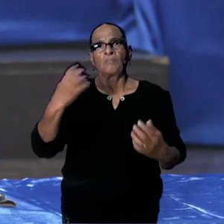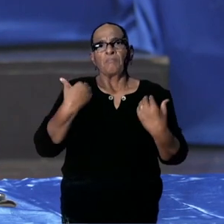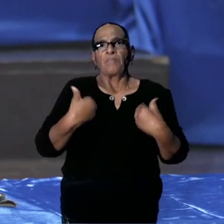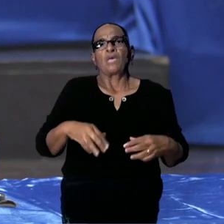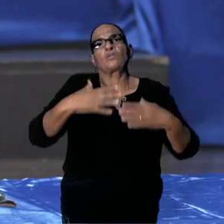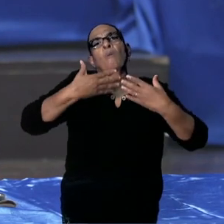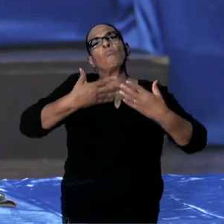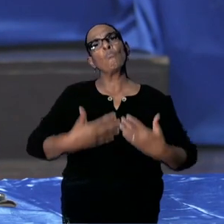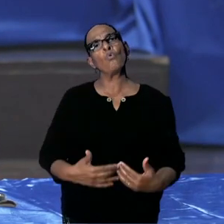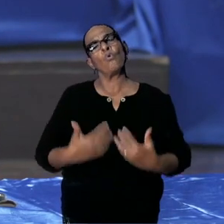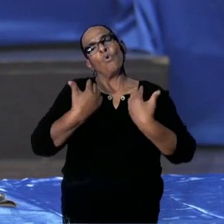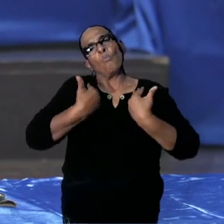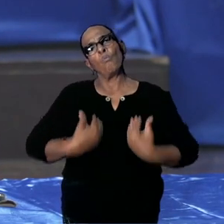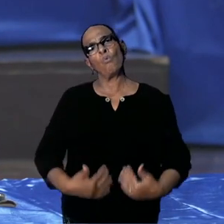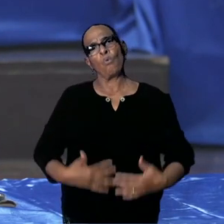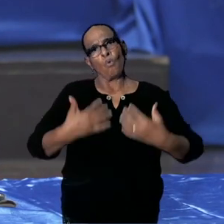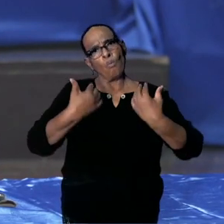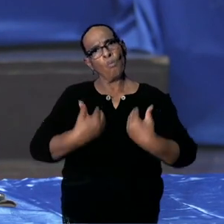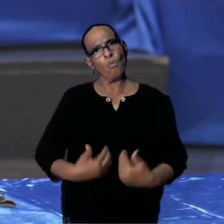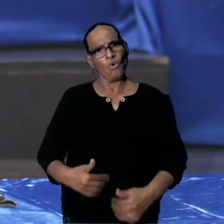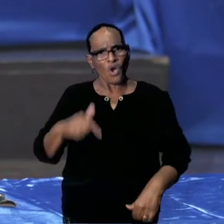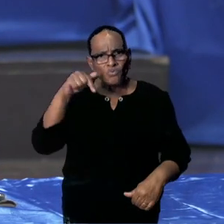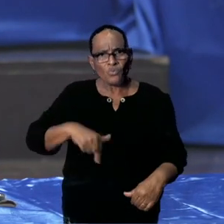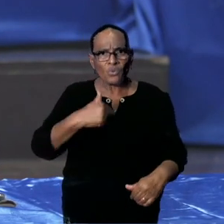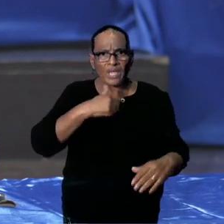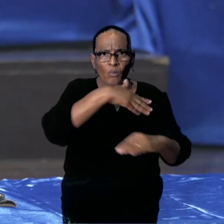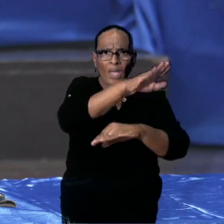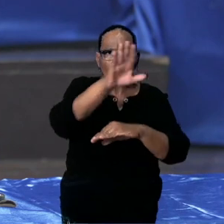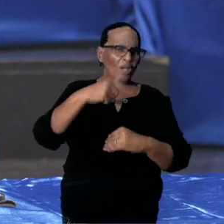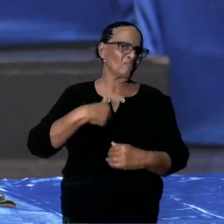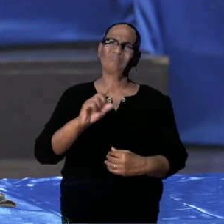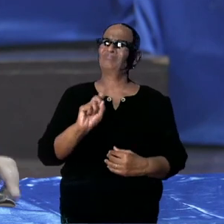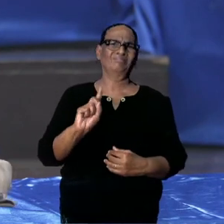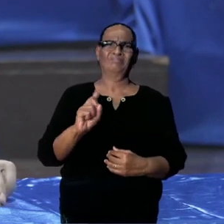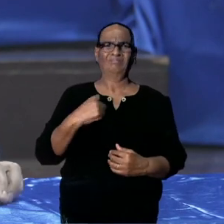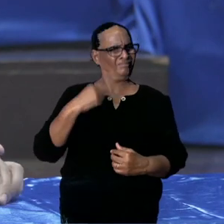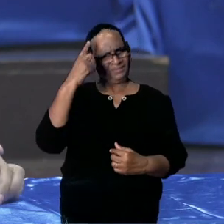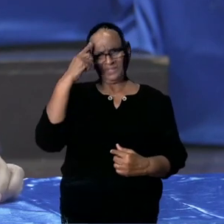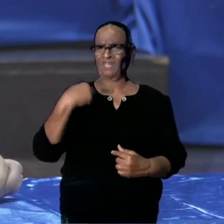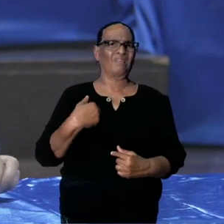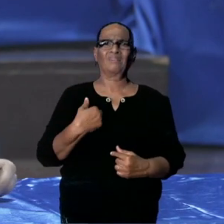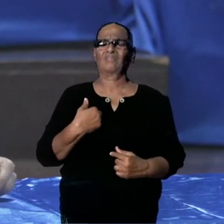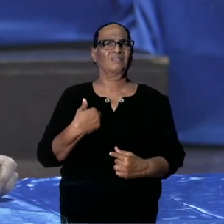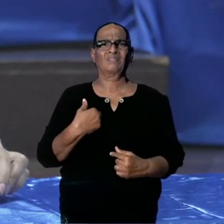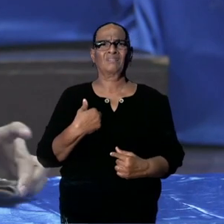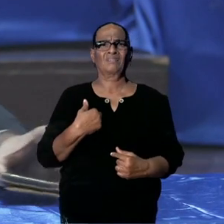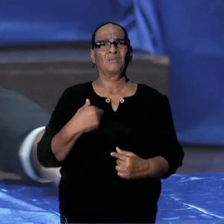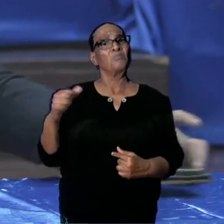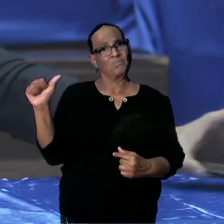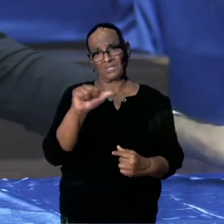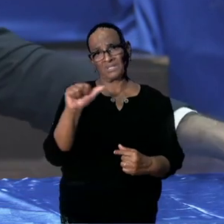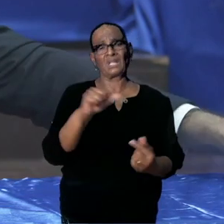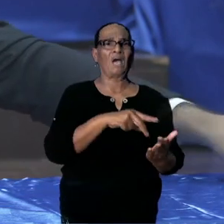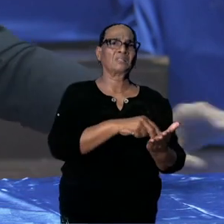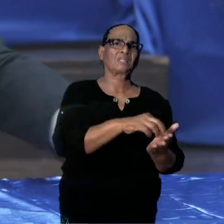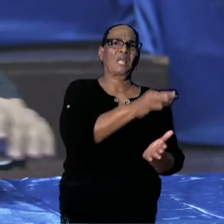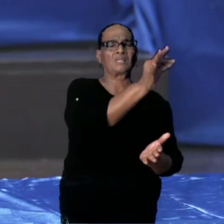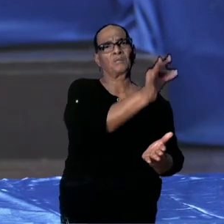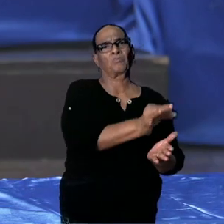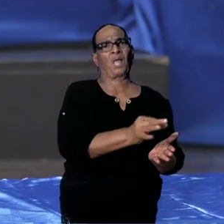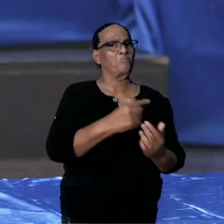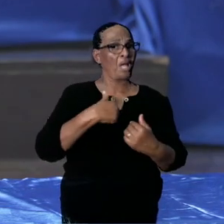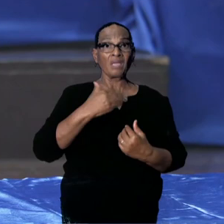wordt, personeel dat uitgeput is, en het zijn studenten, dus we zijn zeker van dat ze zeker naar een andere stageplek zijn, maar niet